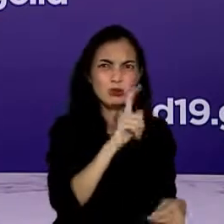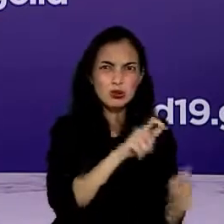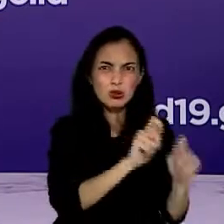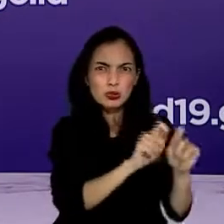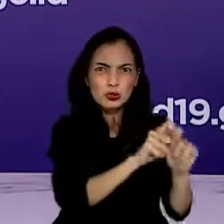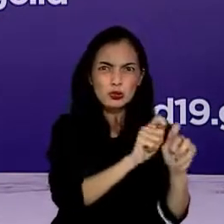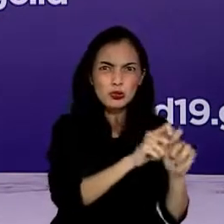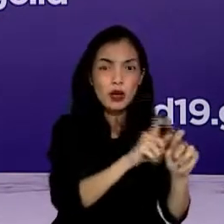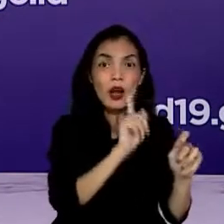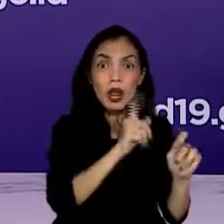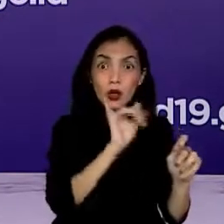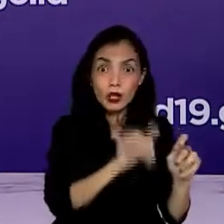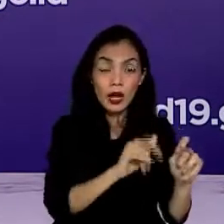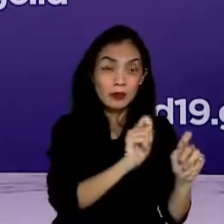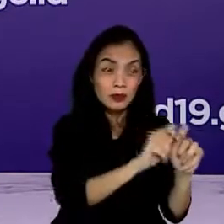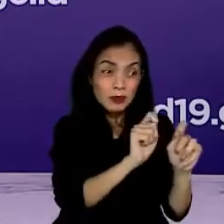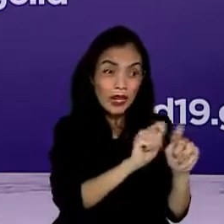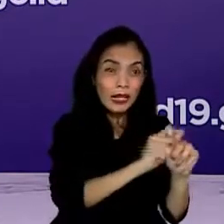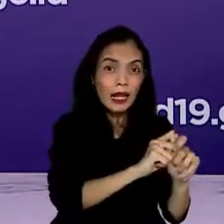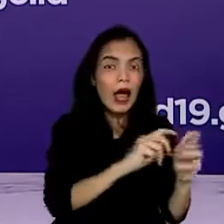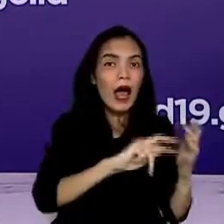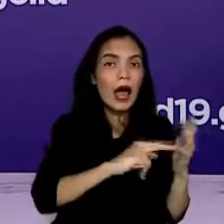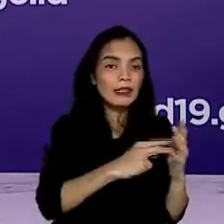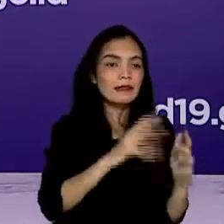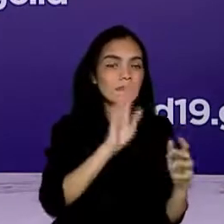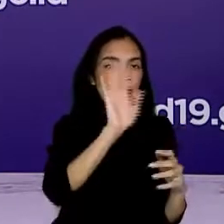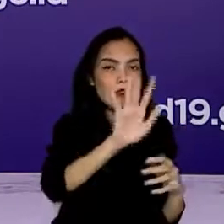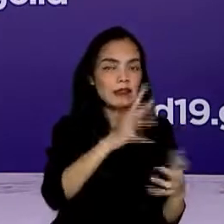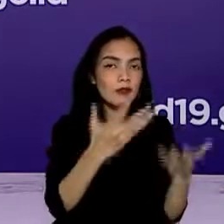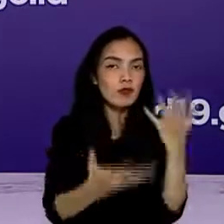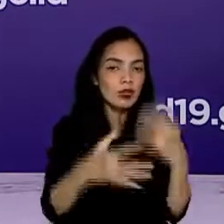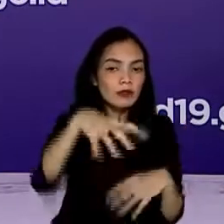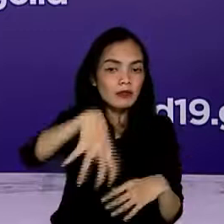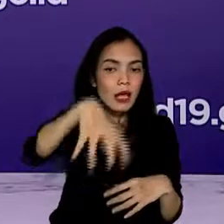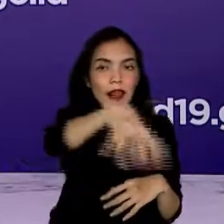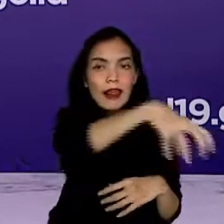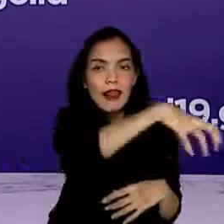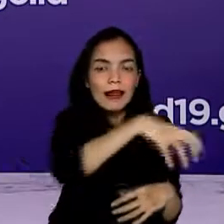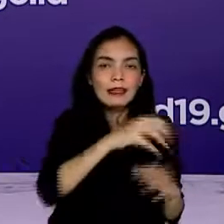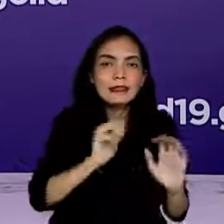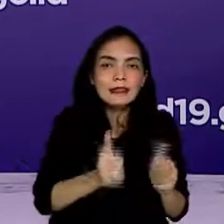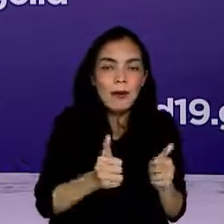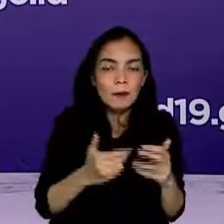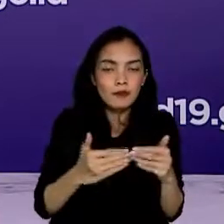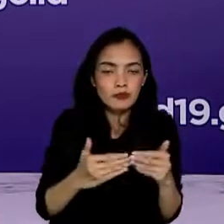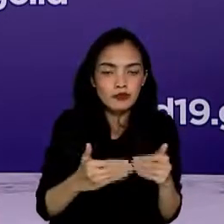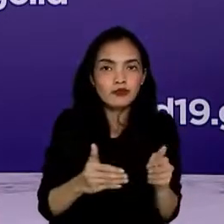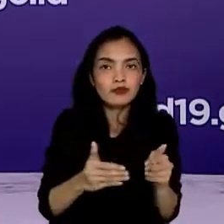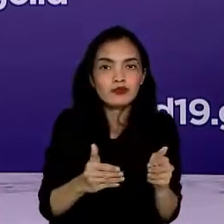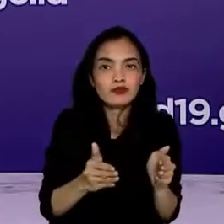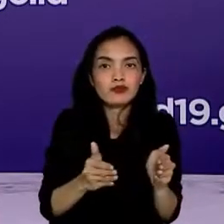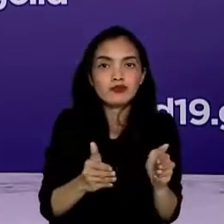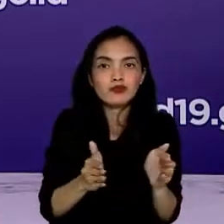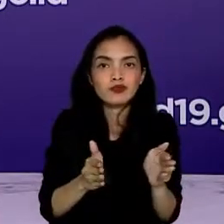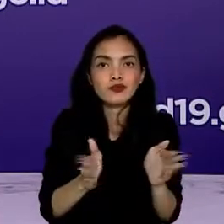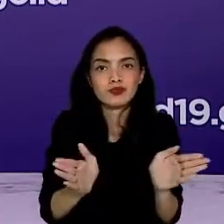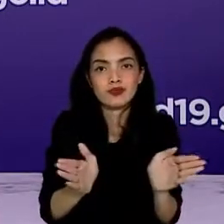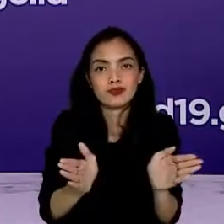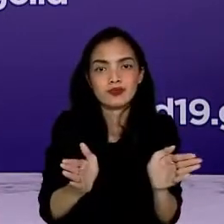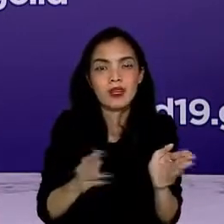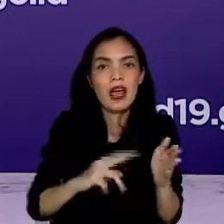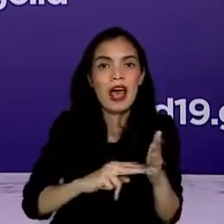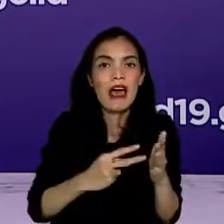segera diperbaiki bukan tidak mungkin masing-masing wilayah nantinya dapat siap melakukan pembukaan kembali secara bertahap